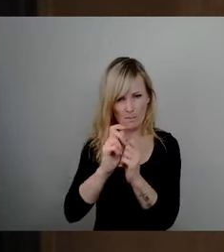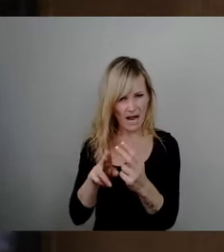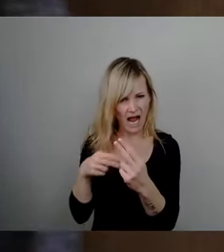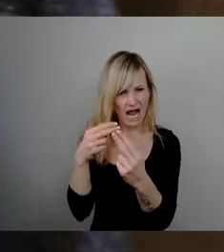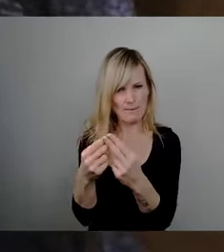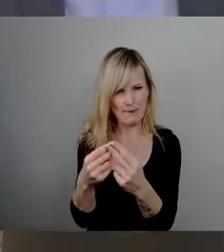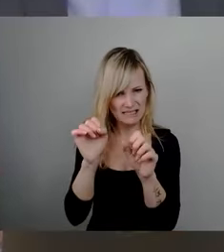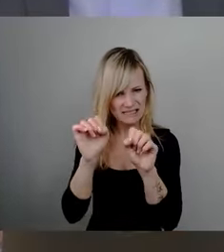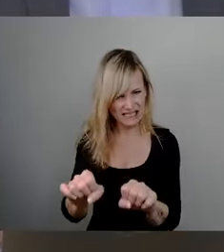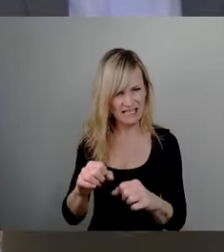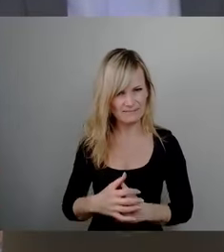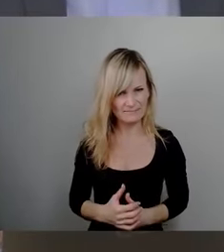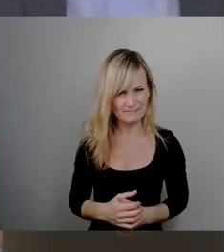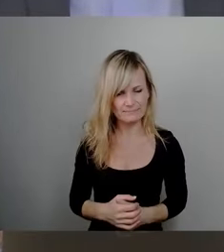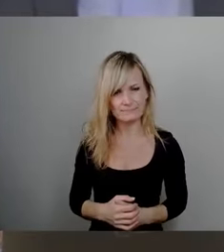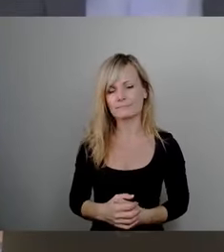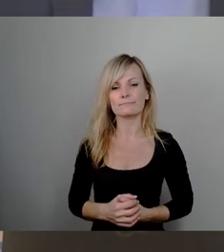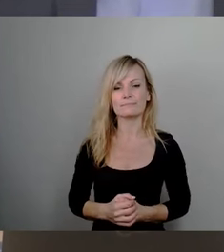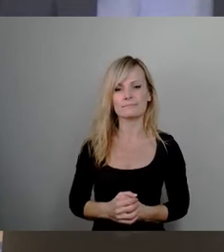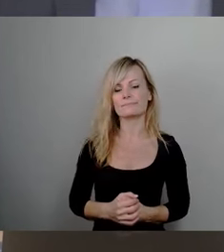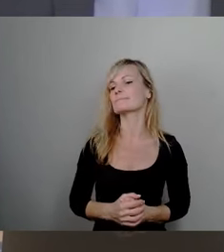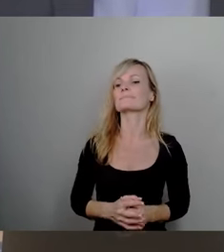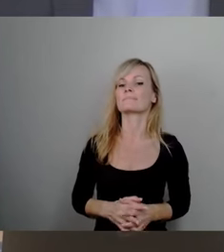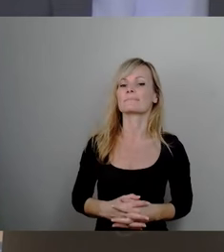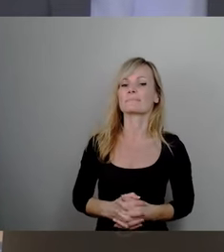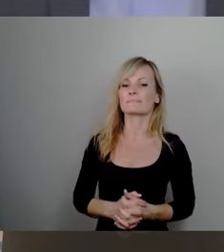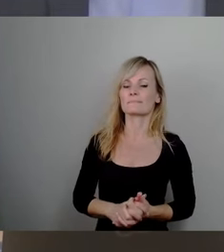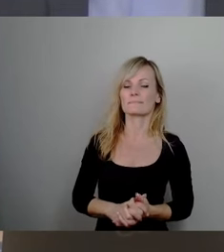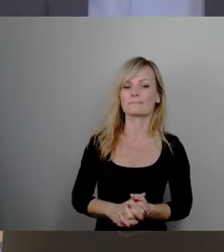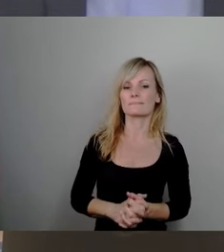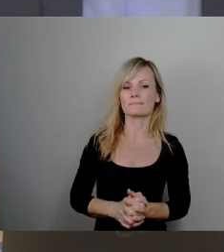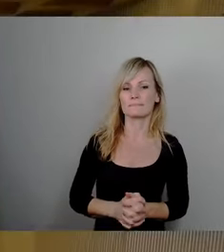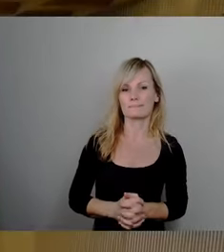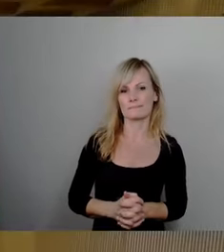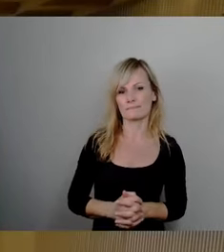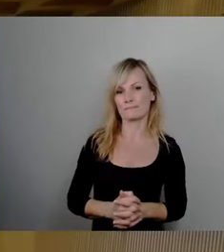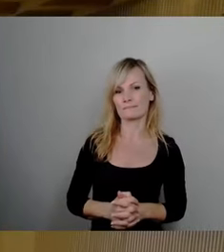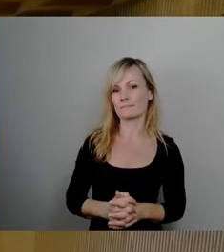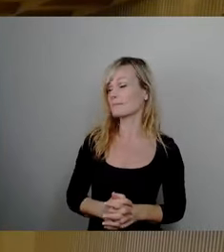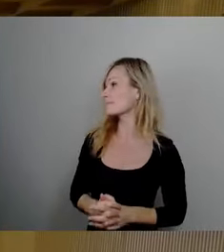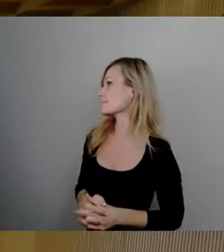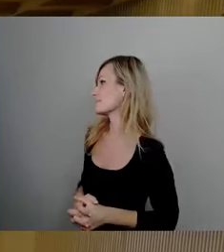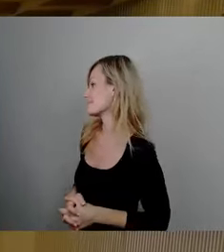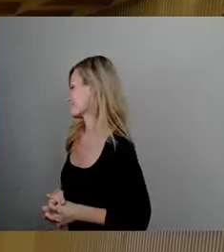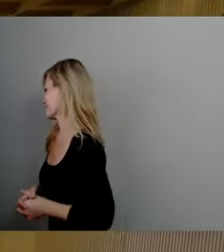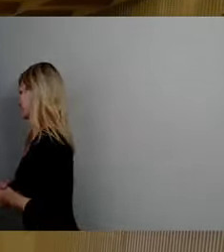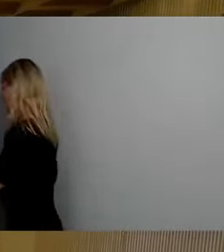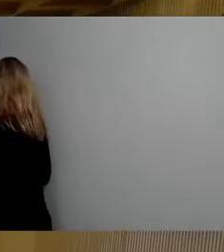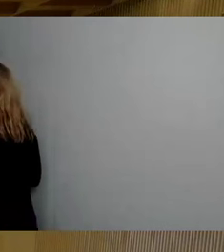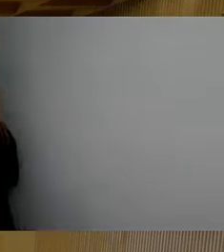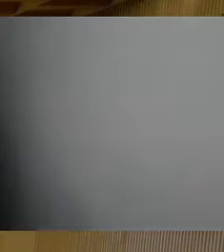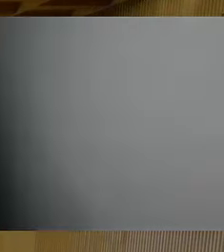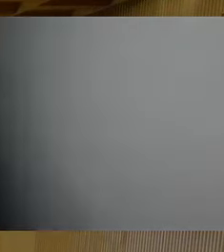Auch hier übernimmt die Beantwortung der Baubürgermeister, Herr Kühn. Ja, sehr geehrter Herr Hauck,